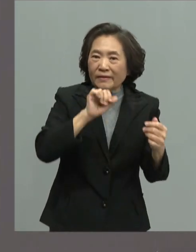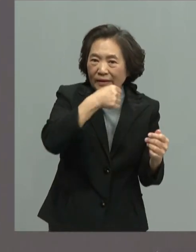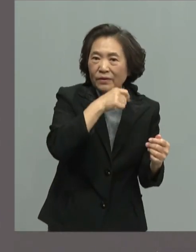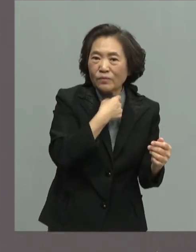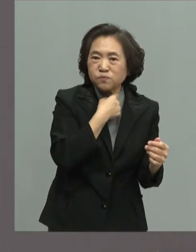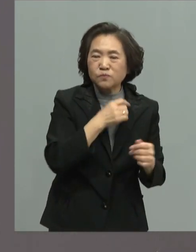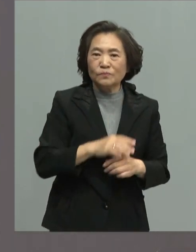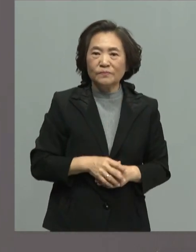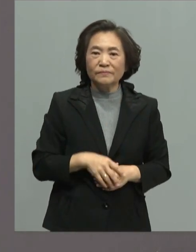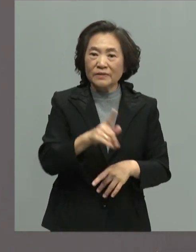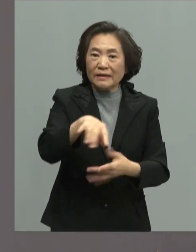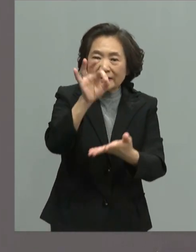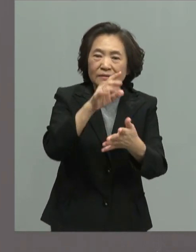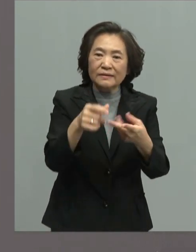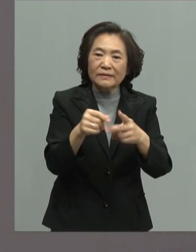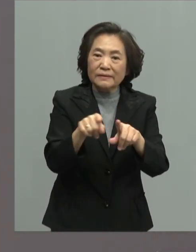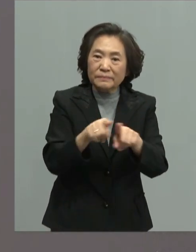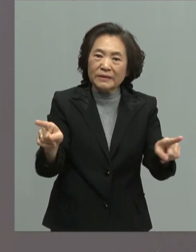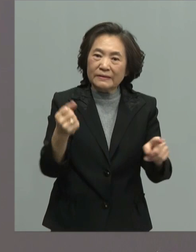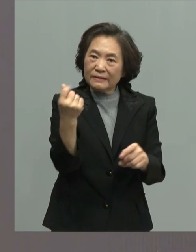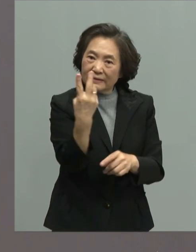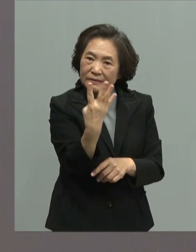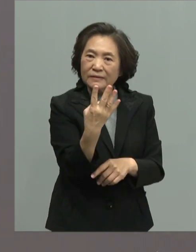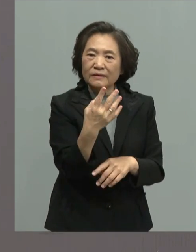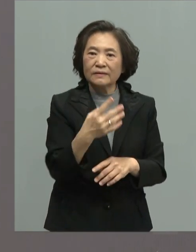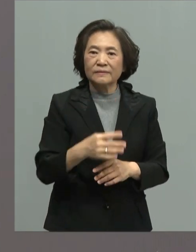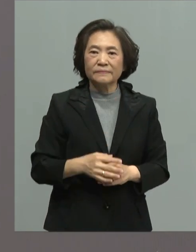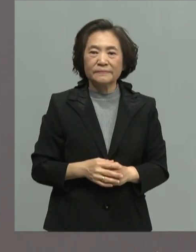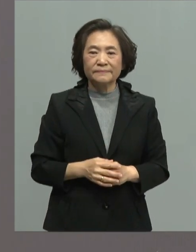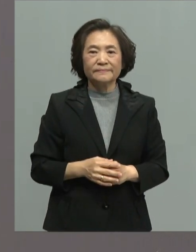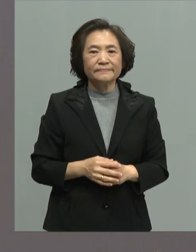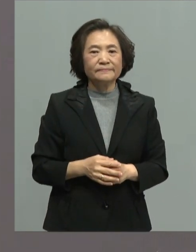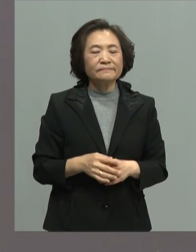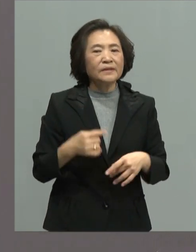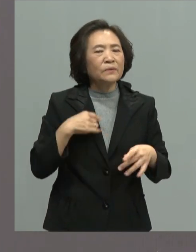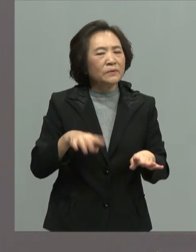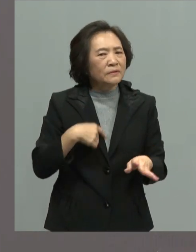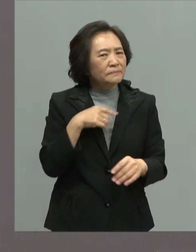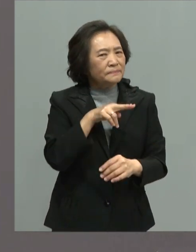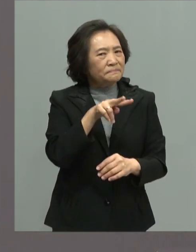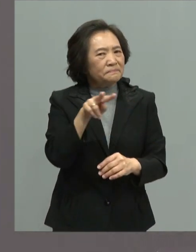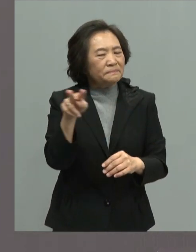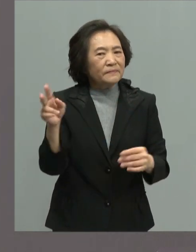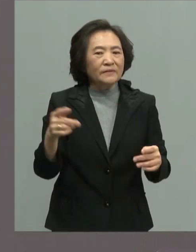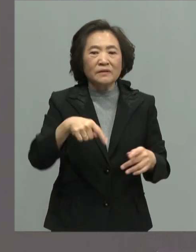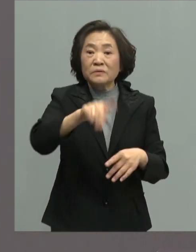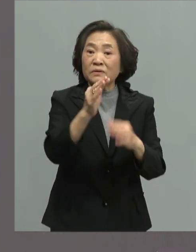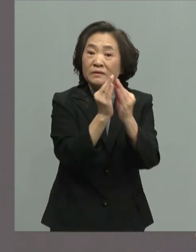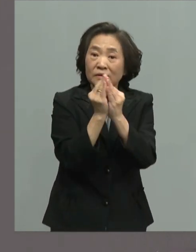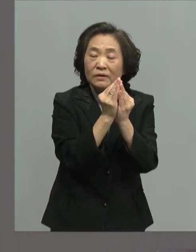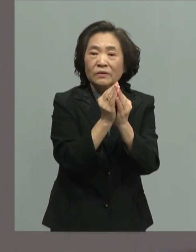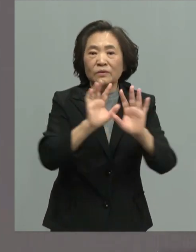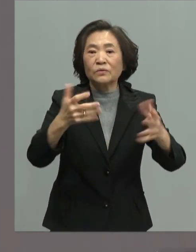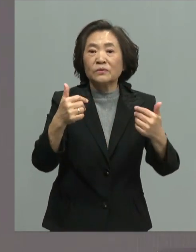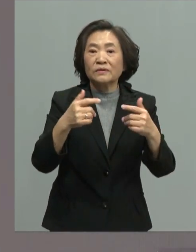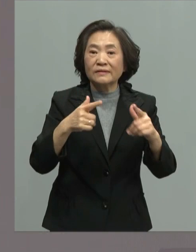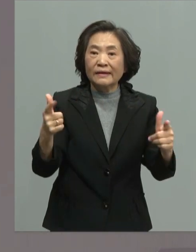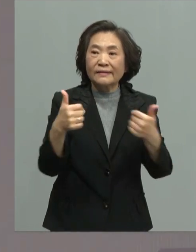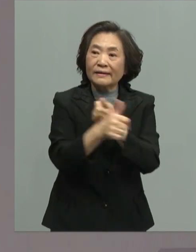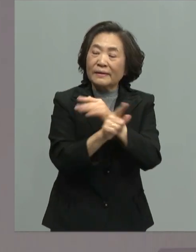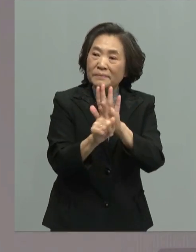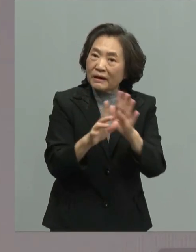提出和平四大支柱但是我看你当年做国大代表的时候